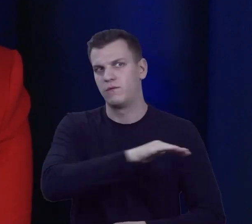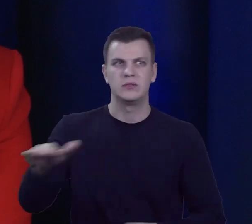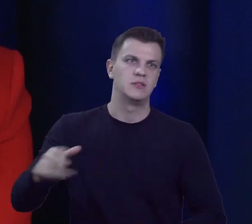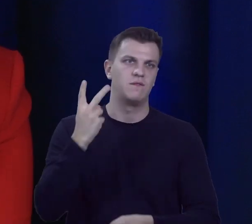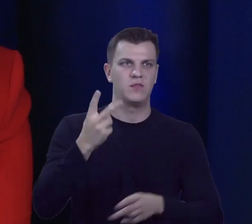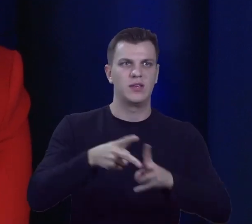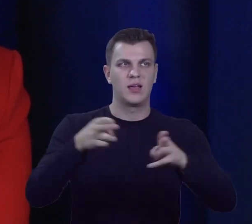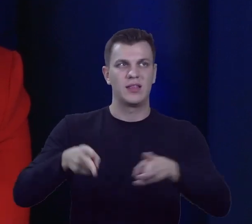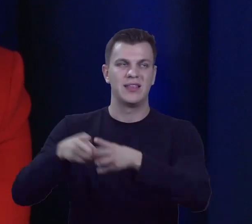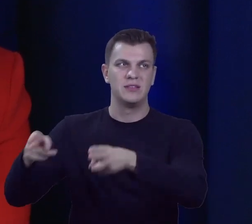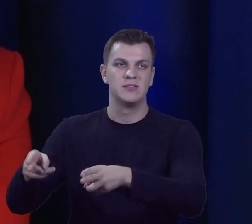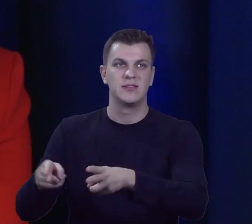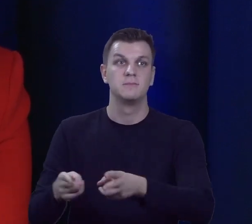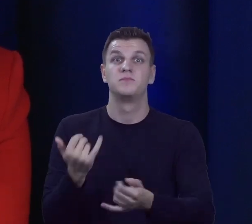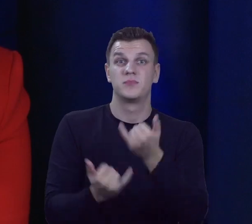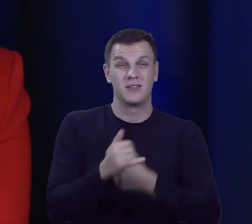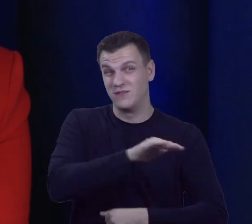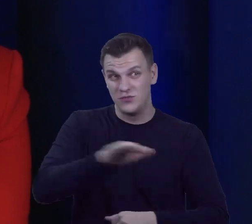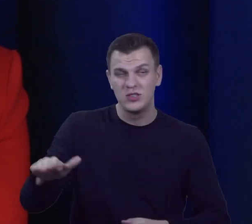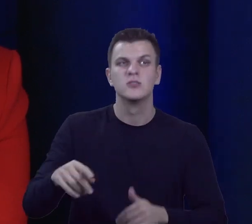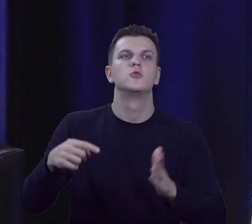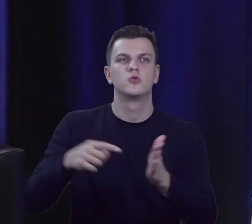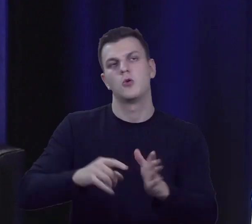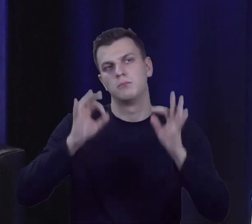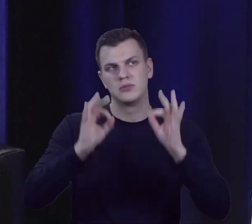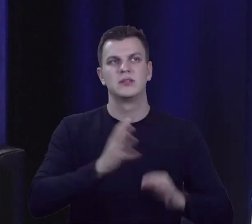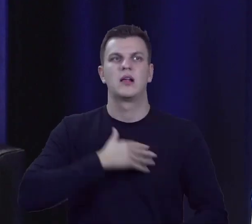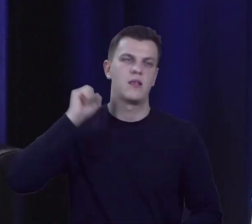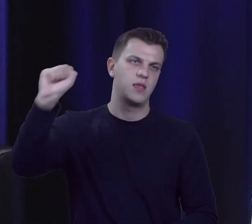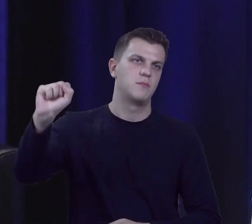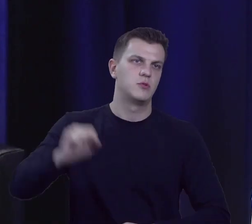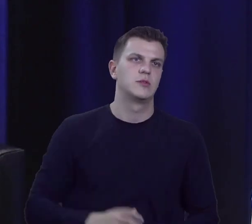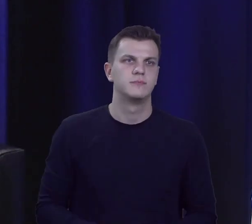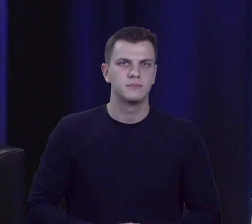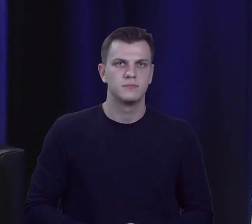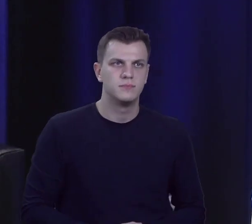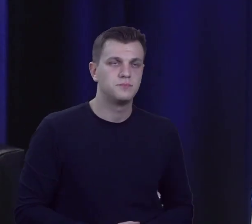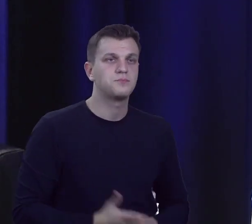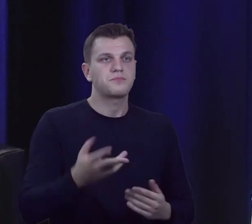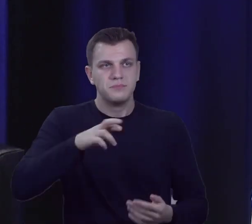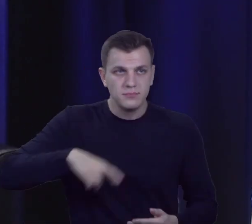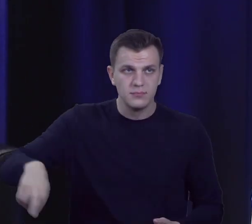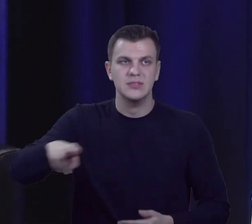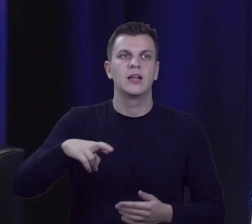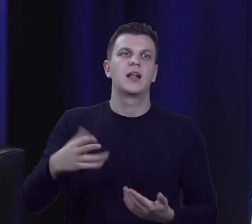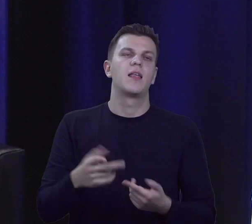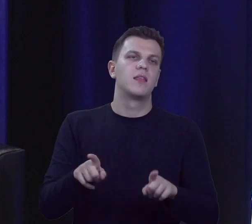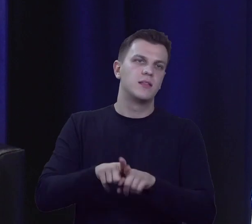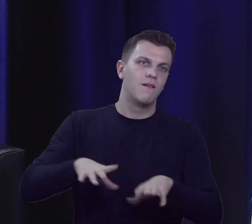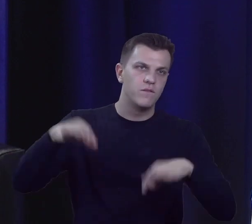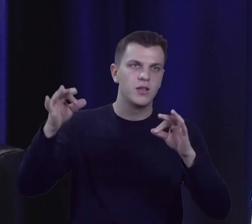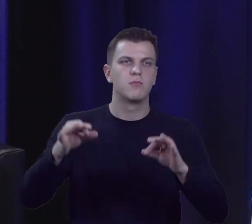bo tylko wtedy będziemy mówić o formie demokratycznej, jak będzie to dyczyło. I radnych, i z wyborów